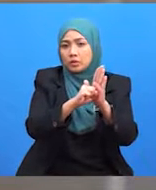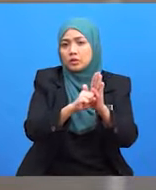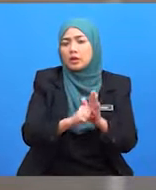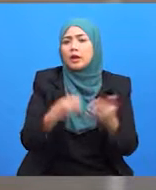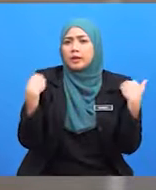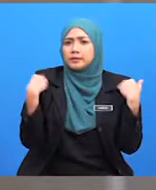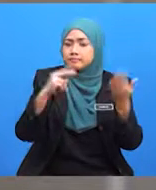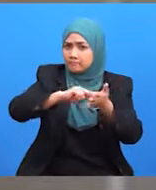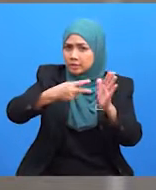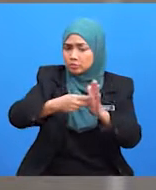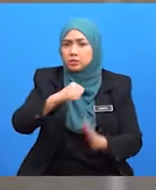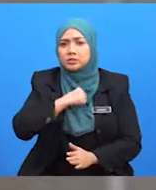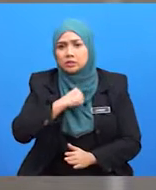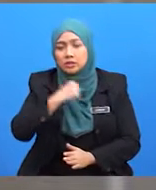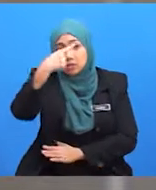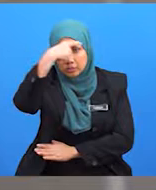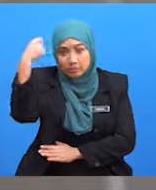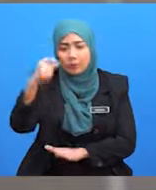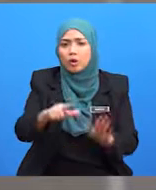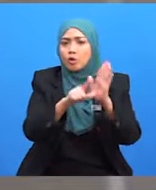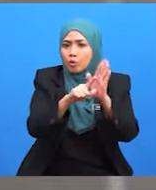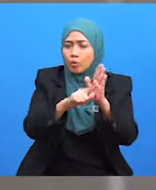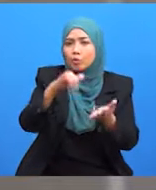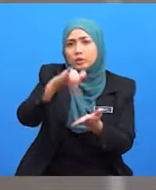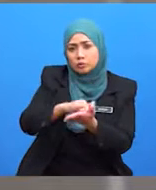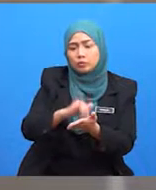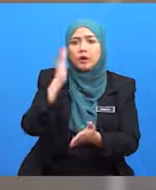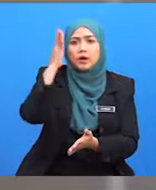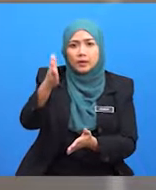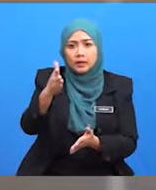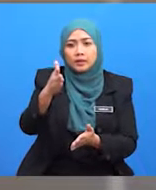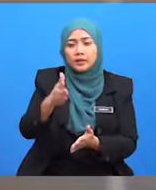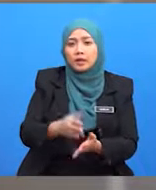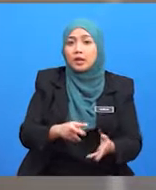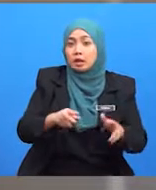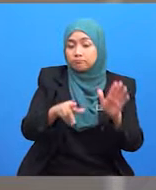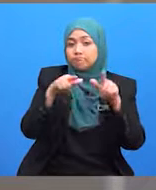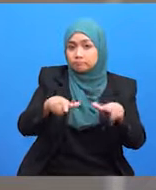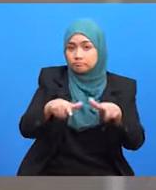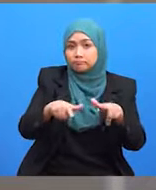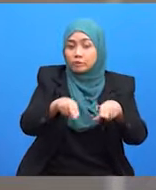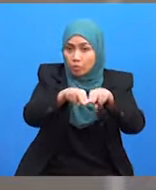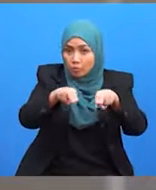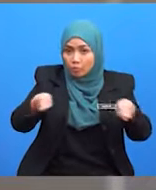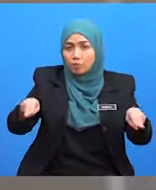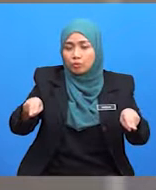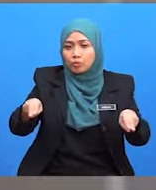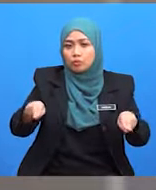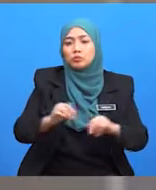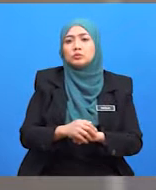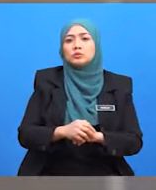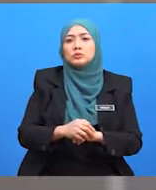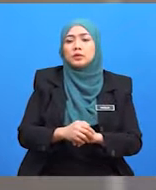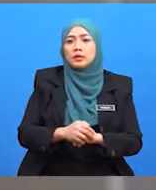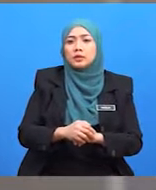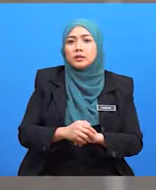disampaikan kerana logo itu akan menjadi kayu pengukur terhadap produk, gelagat dan tindakan